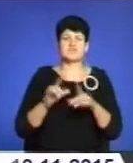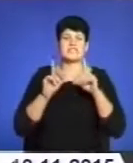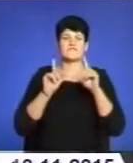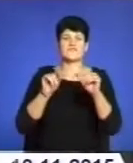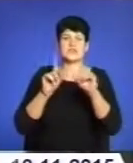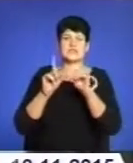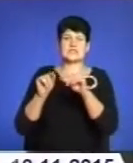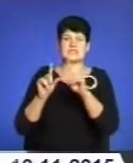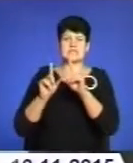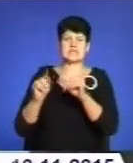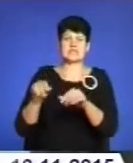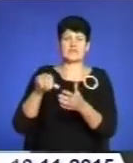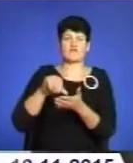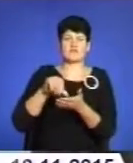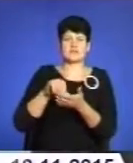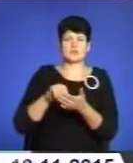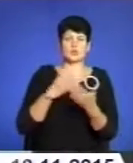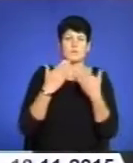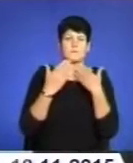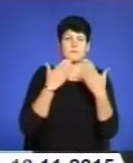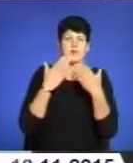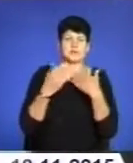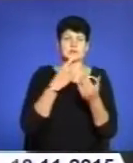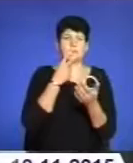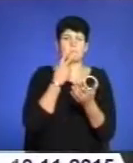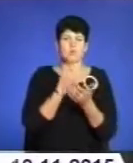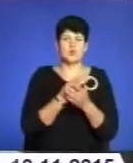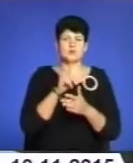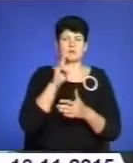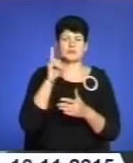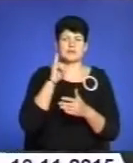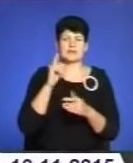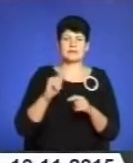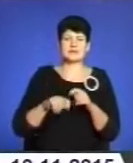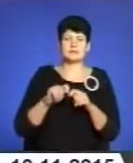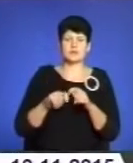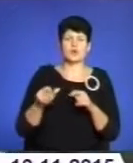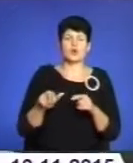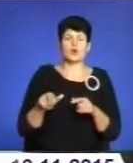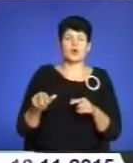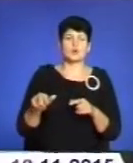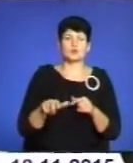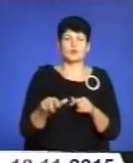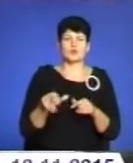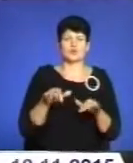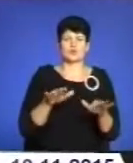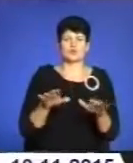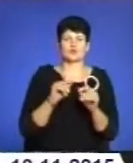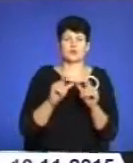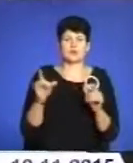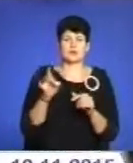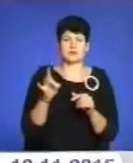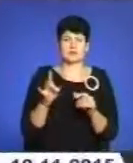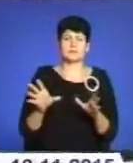наші виступи, бесіди і покази юних інспекторів дорожнього руху по школах району». Співробітники